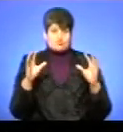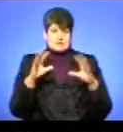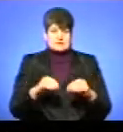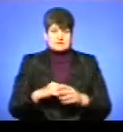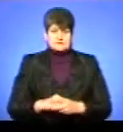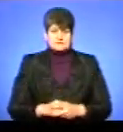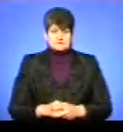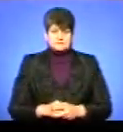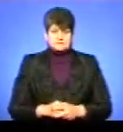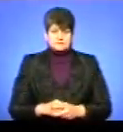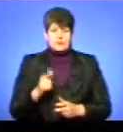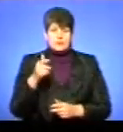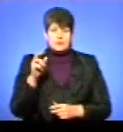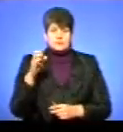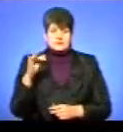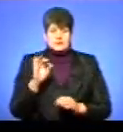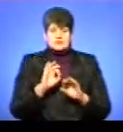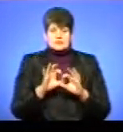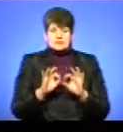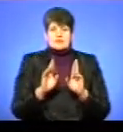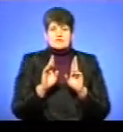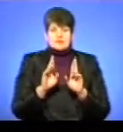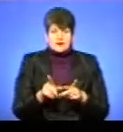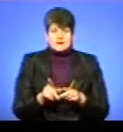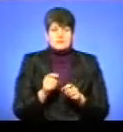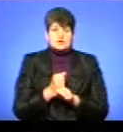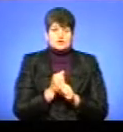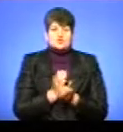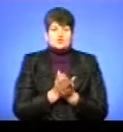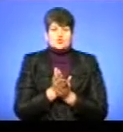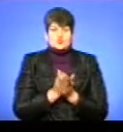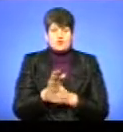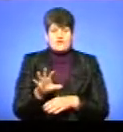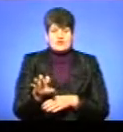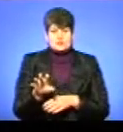Кінолог В'ячеслав Губський розповів дітям, як працює службовий собака Санді.